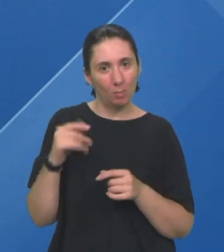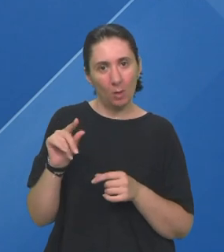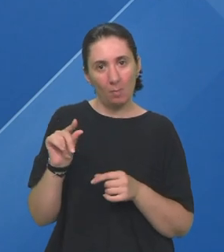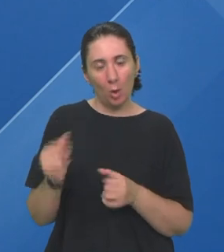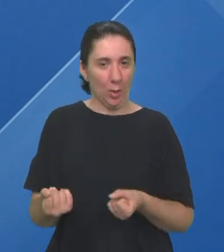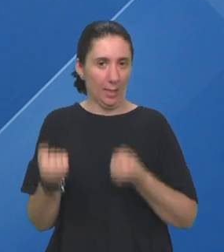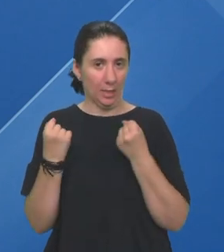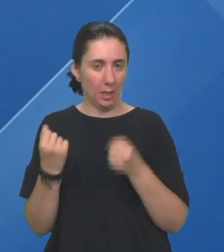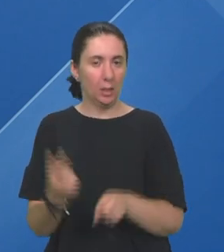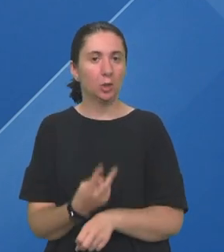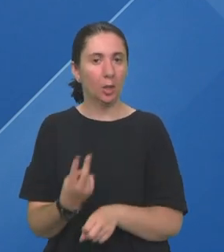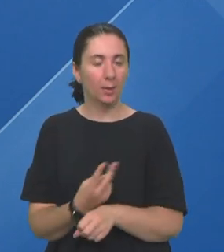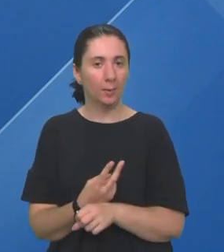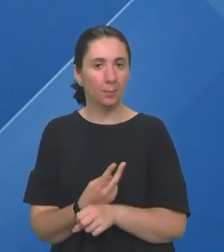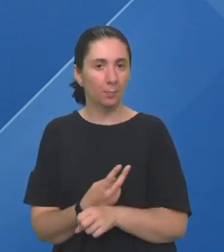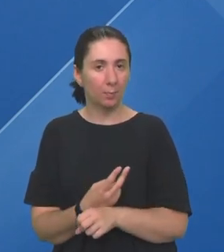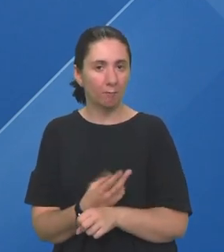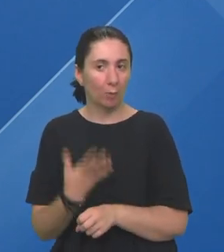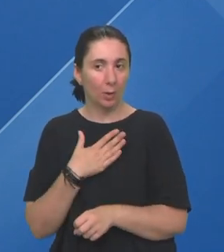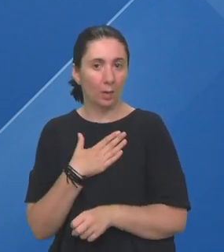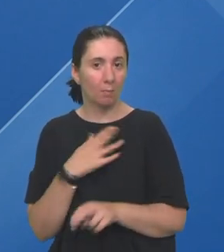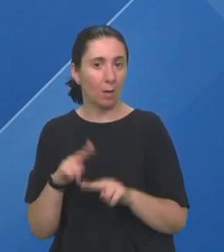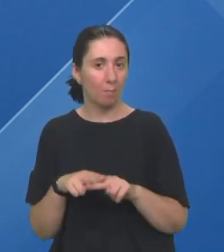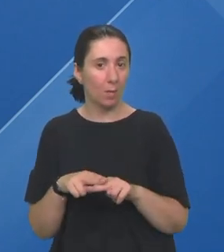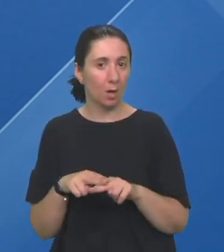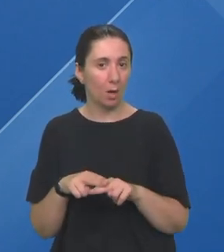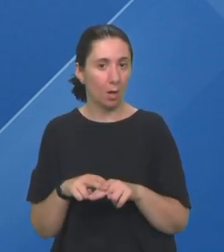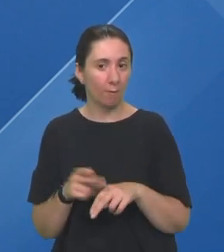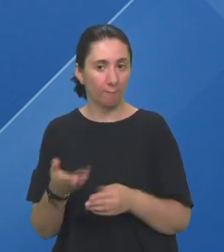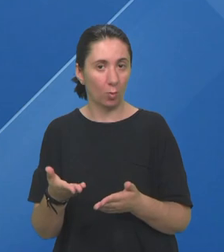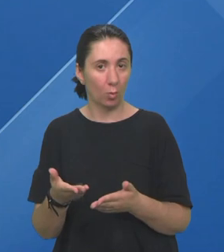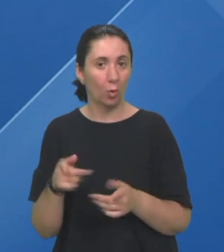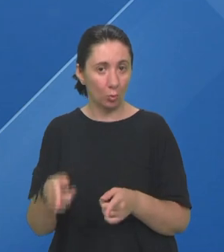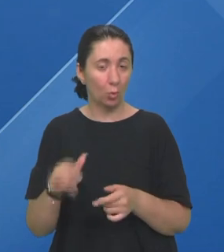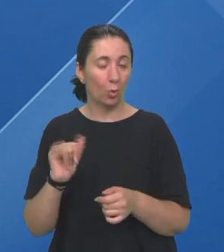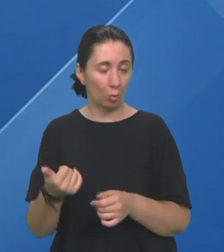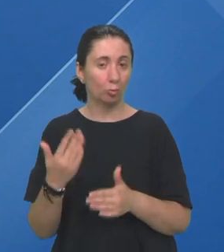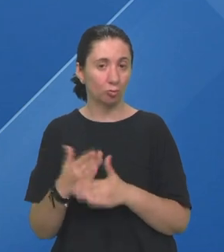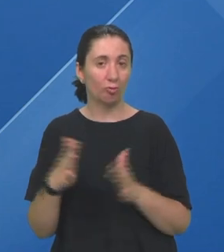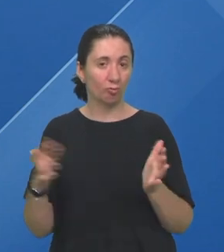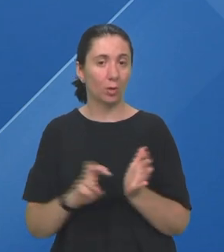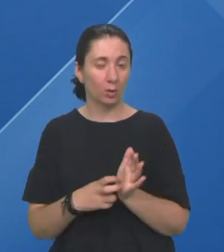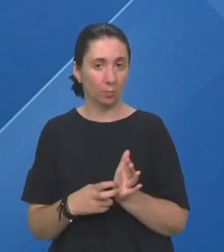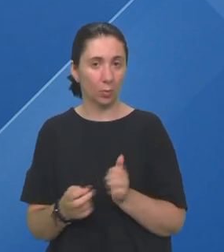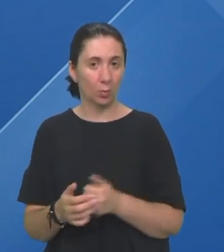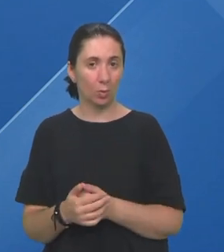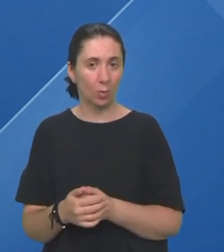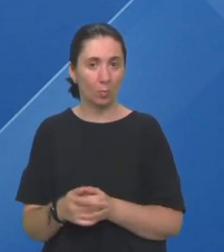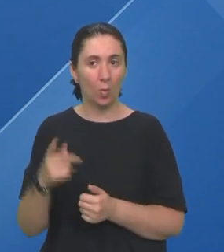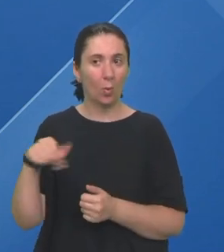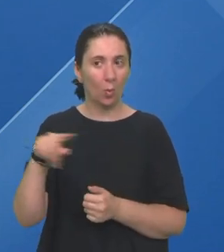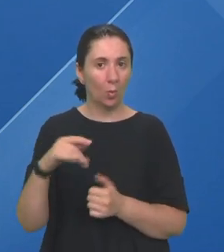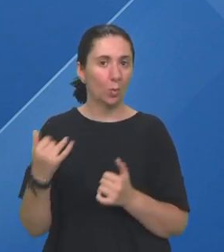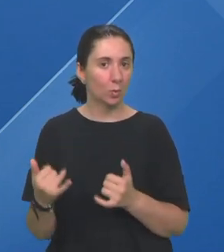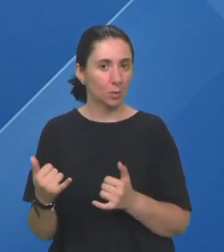bilo teže priviknuti se uopće da ima pravo na to Mislim da je to i sada još veliki problem Ili oni su